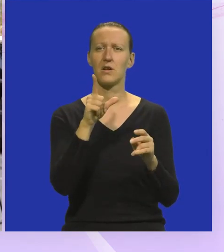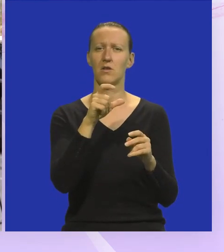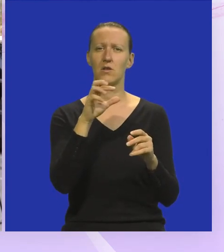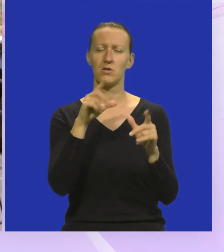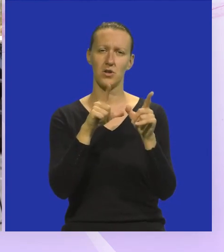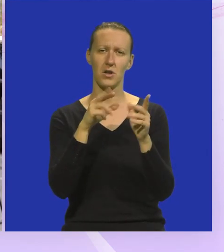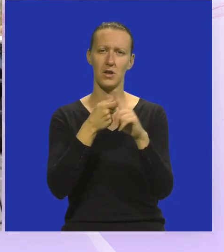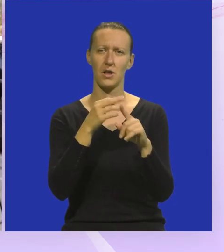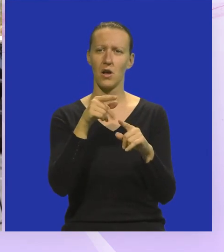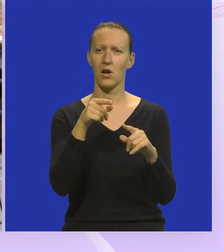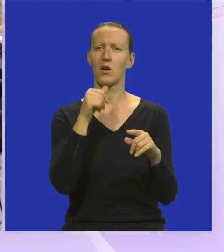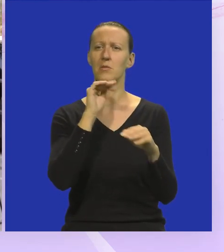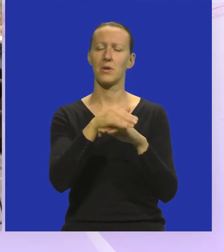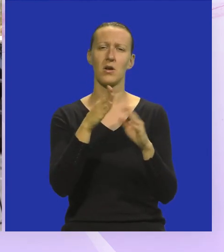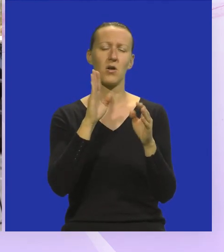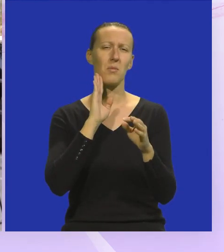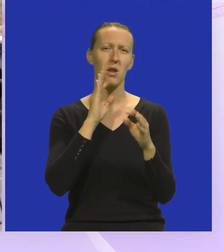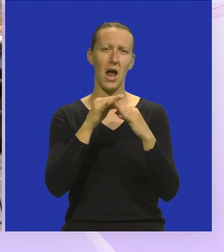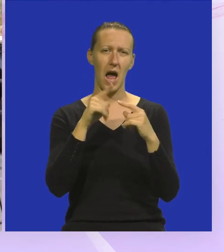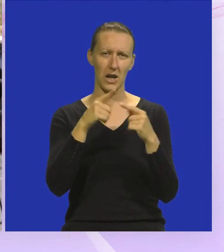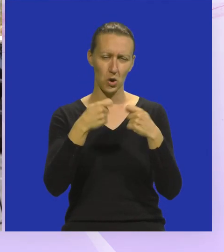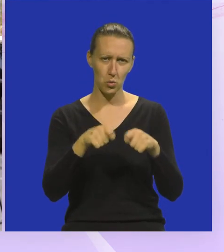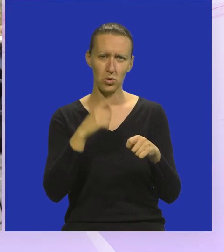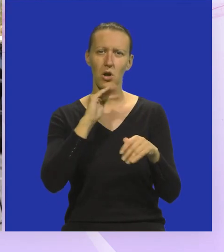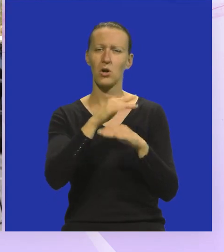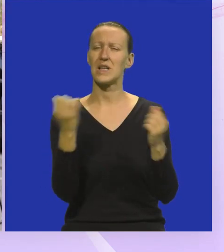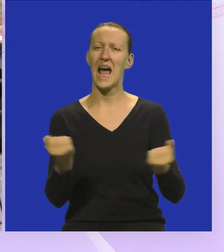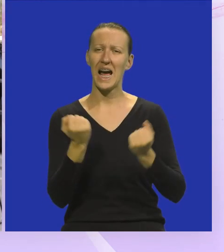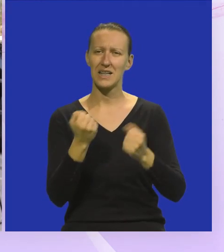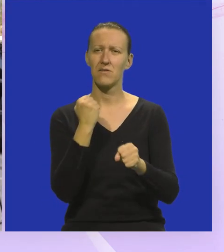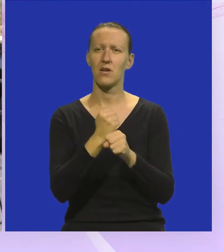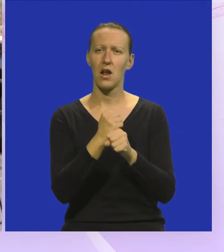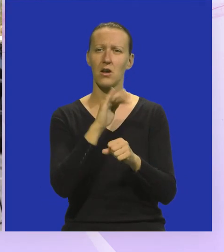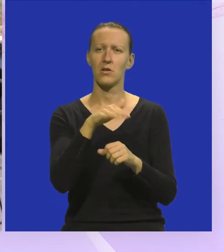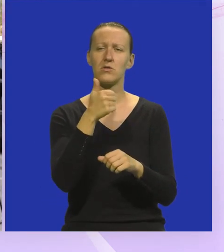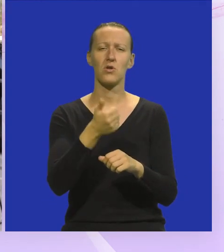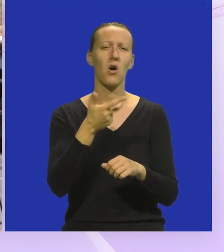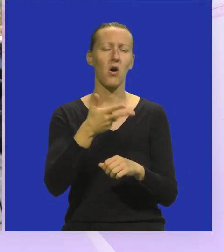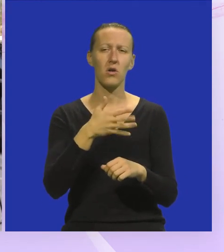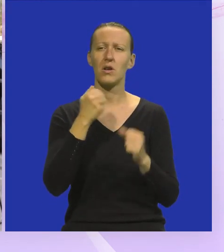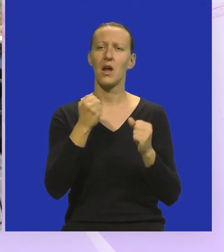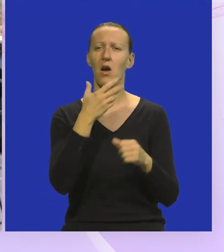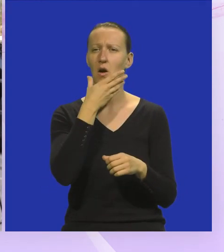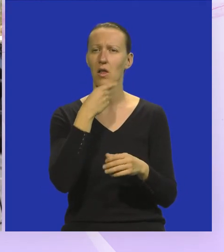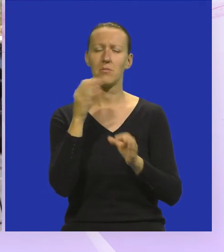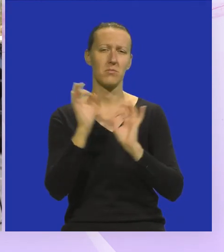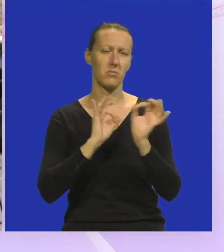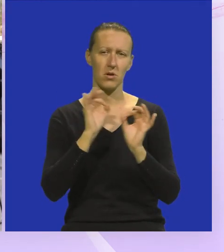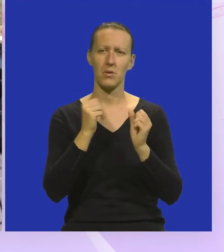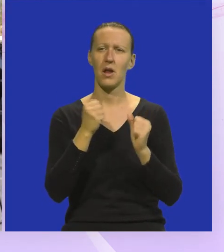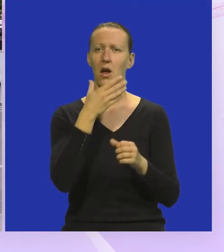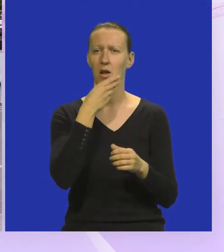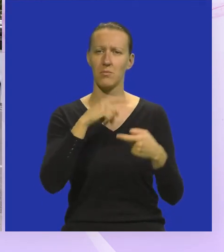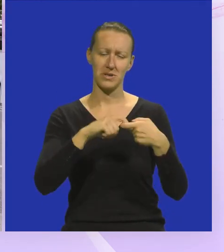Črljenko i putem Medulina Arta i kroz razne aktivnosti, radila je kroz godine, jako ljepe projekte,